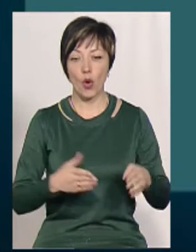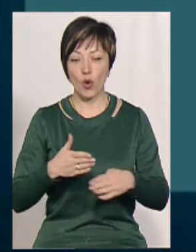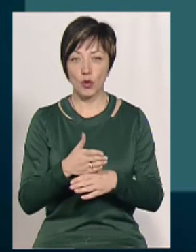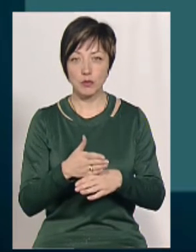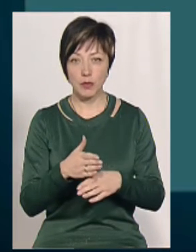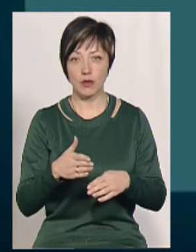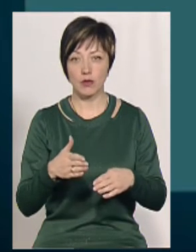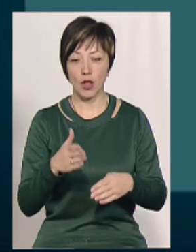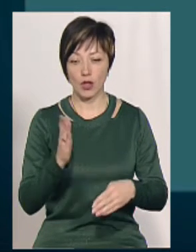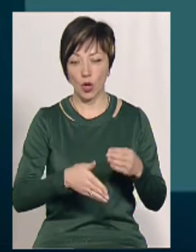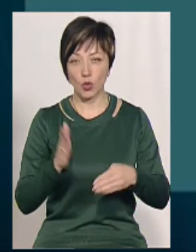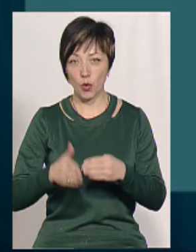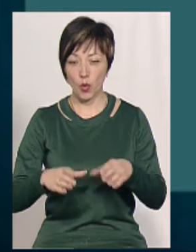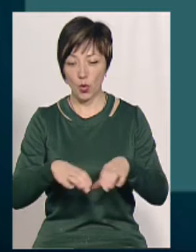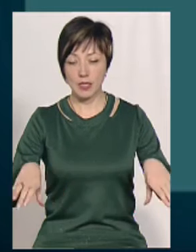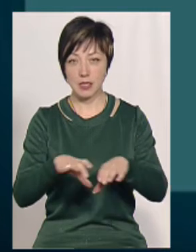доски.